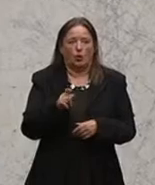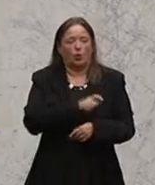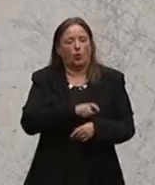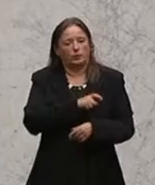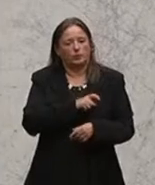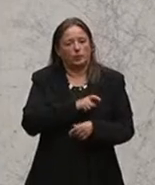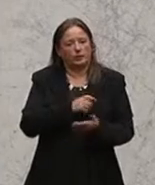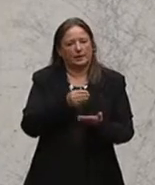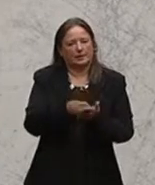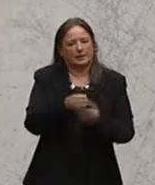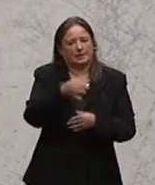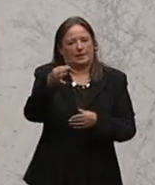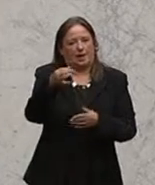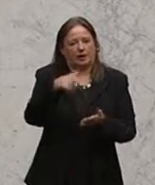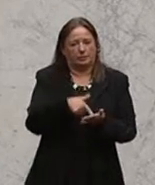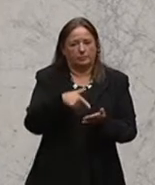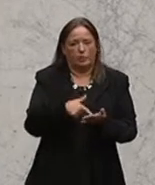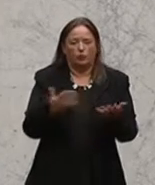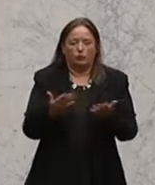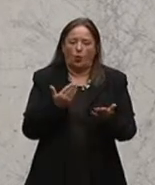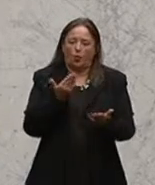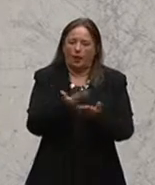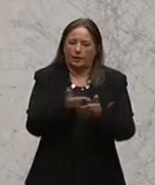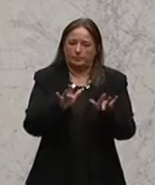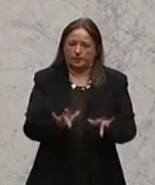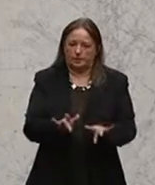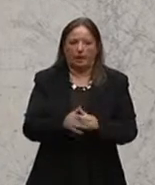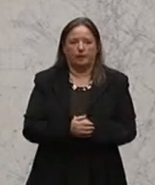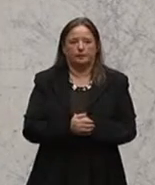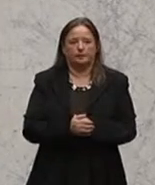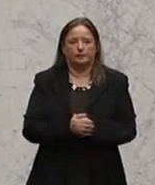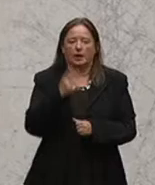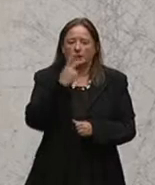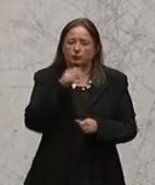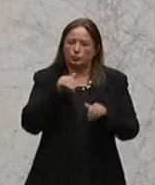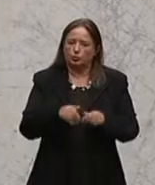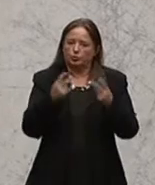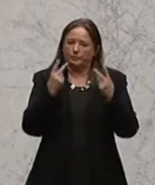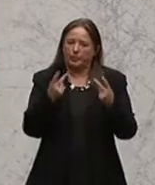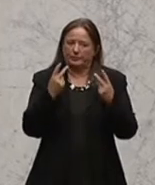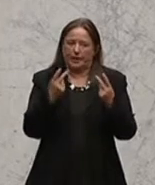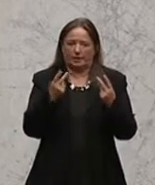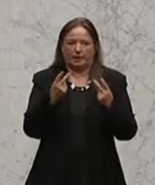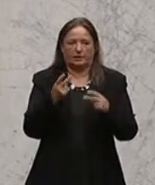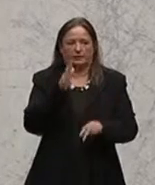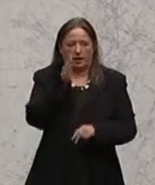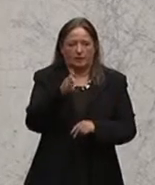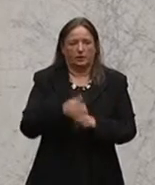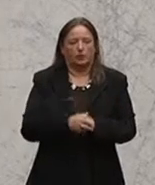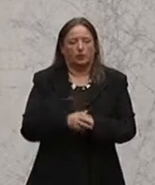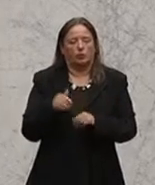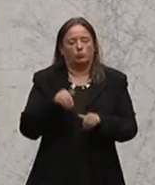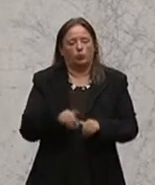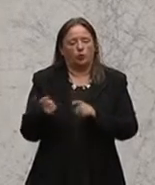Tag, wo Ergebnisse präsentiert werden, die dann natürlich zu bewerten sind und die dann natürlich auch einer Diskussion zu